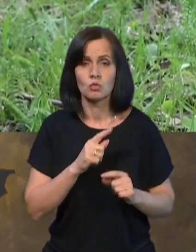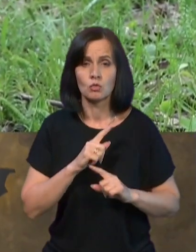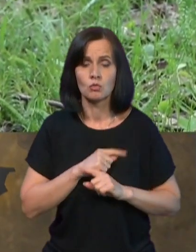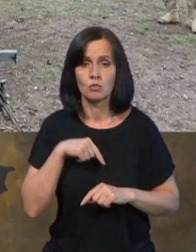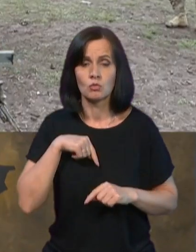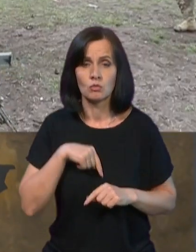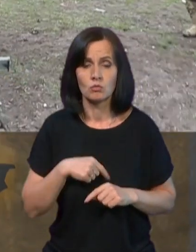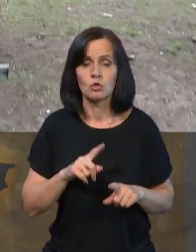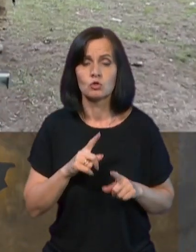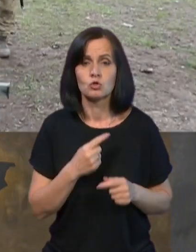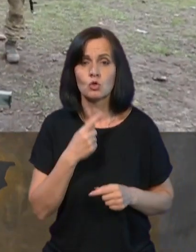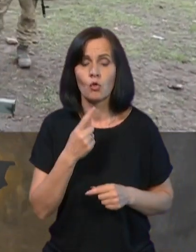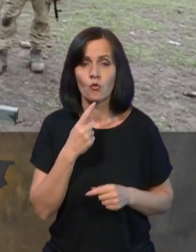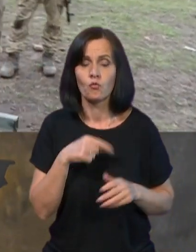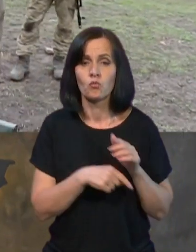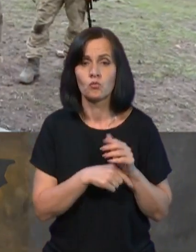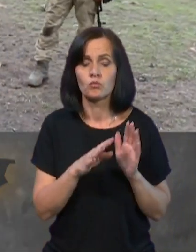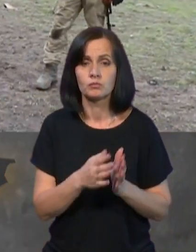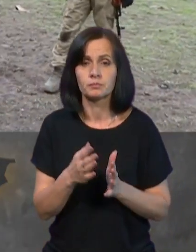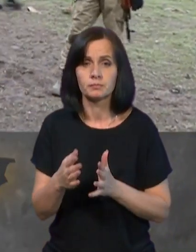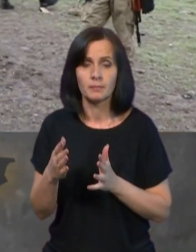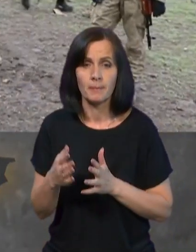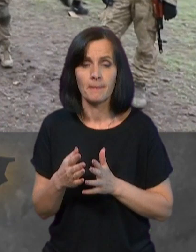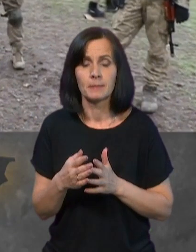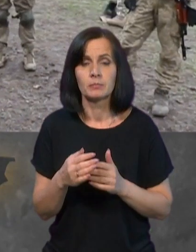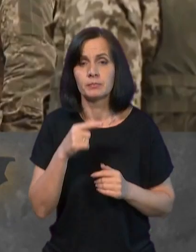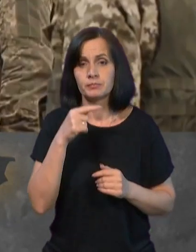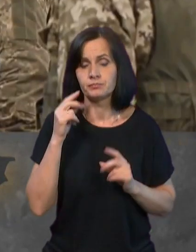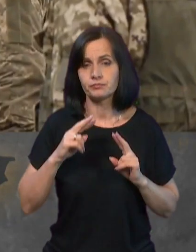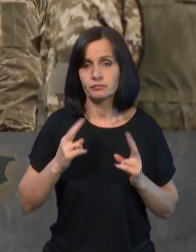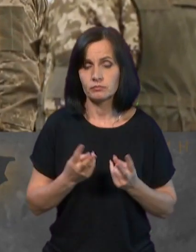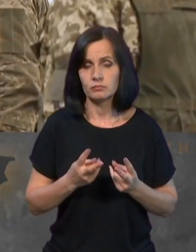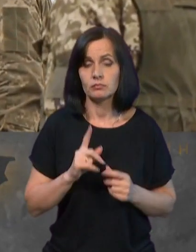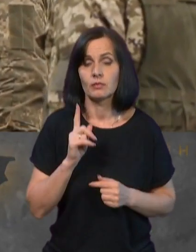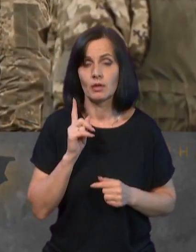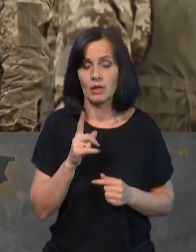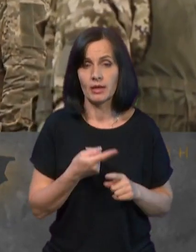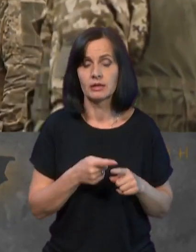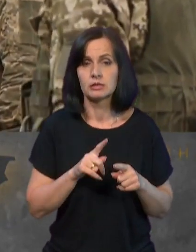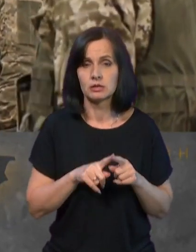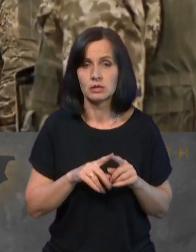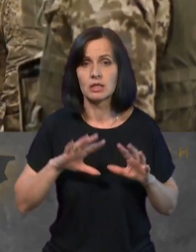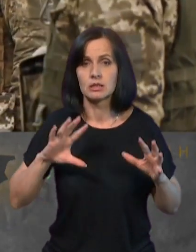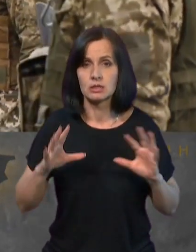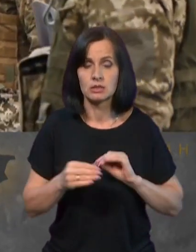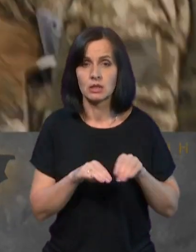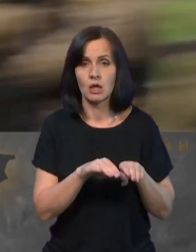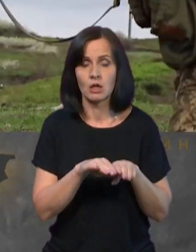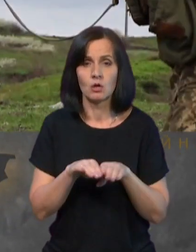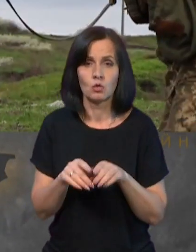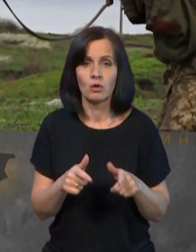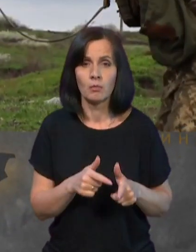схеми системи Мінськерства оборони Російської Федерації. Але менше з тим, оцей загальний рівень